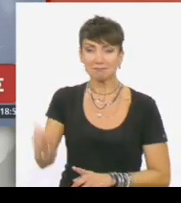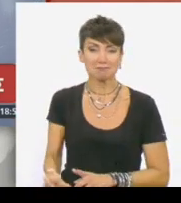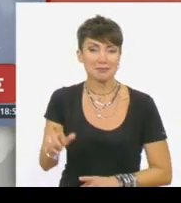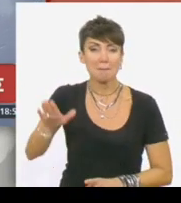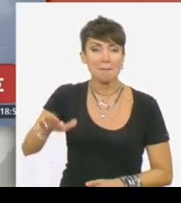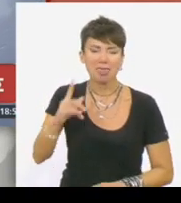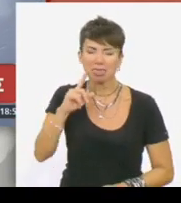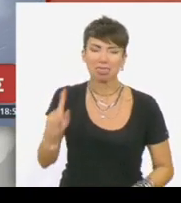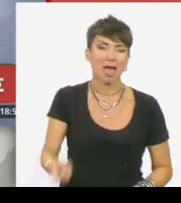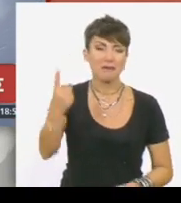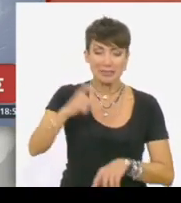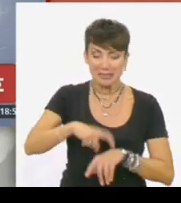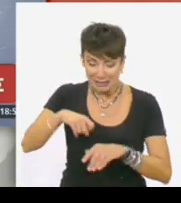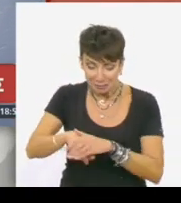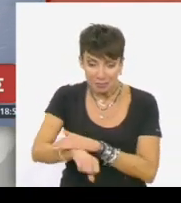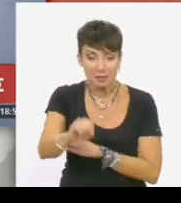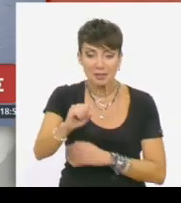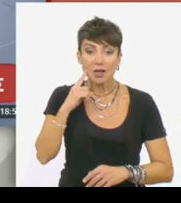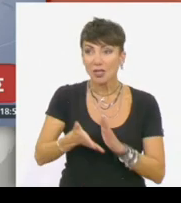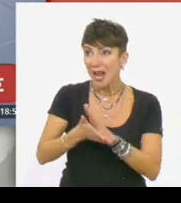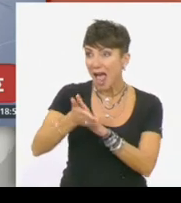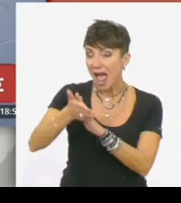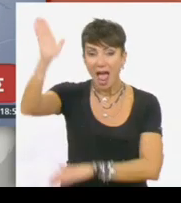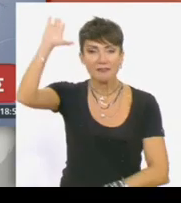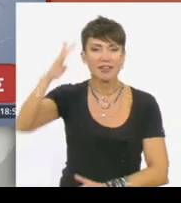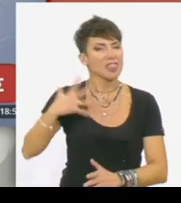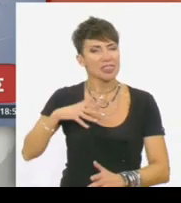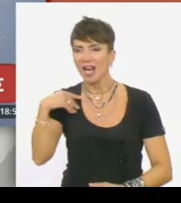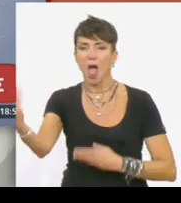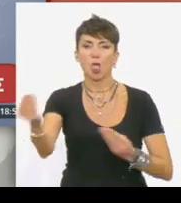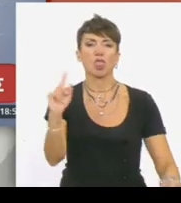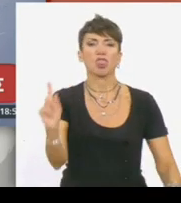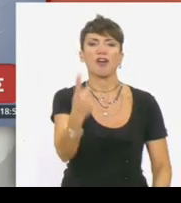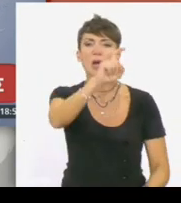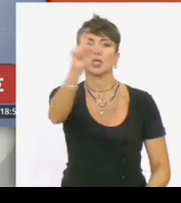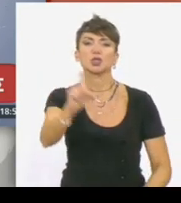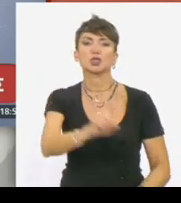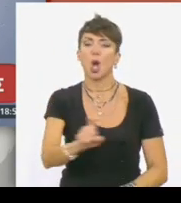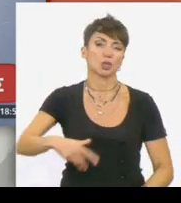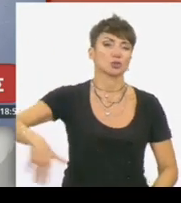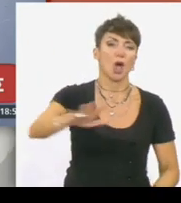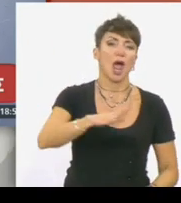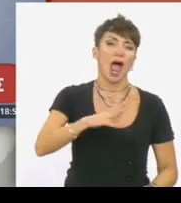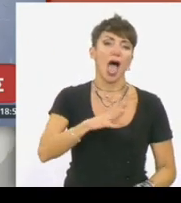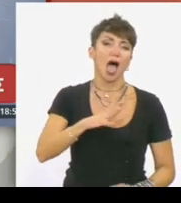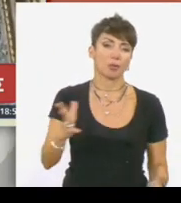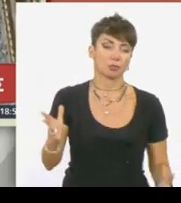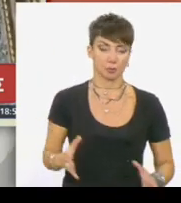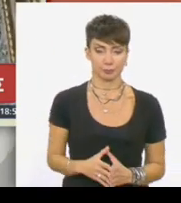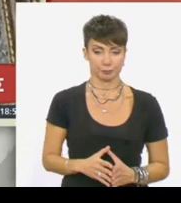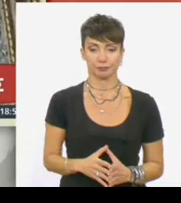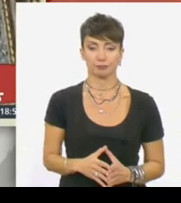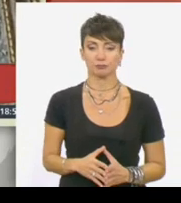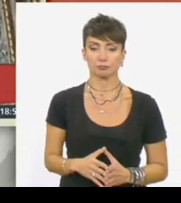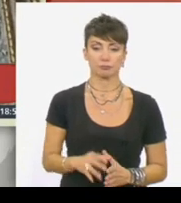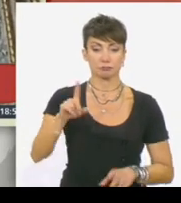ένα παιδί θαύμα από όταν γεννήθηκε και φεύγοντας ήθελε να κάνει ακόμα ένα θαύμα, να χαρίσει ζωή, αυτοί που της θέρισαν. Κάποιοι